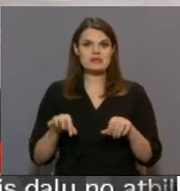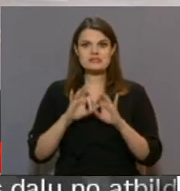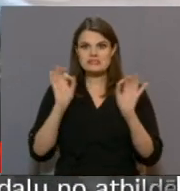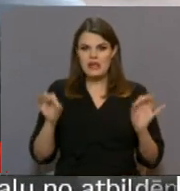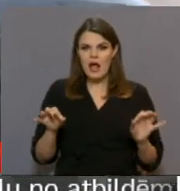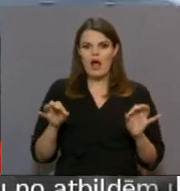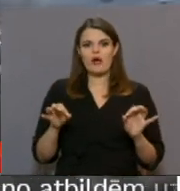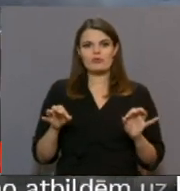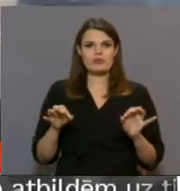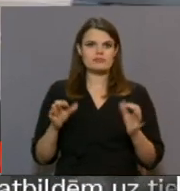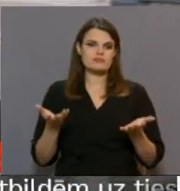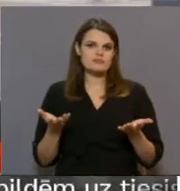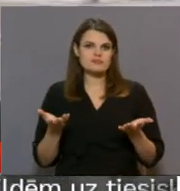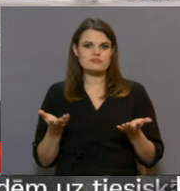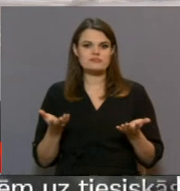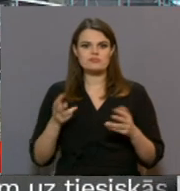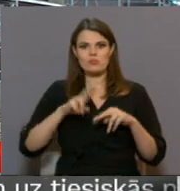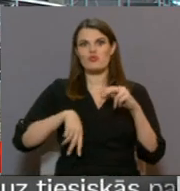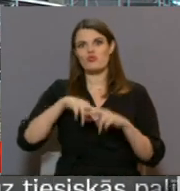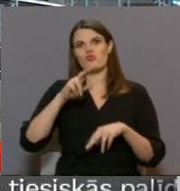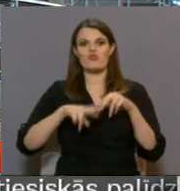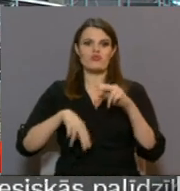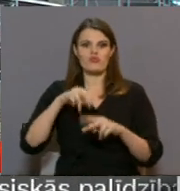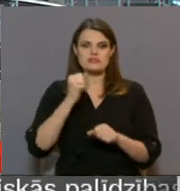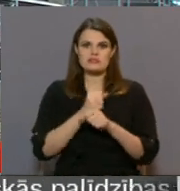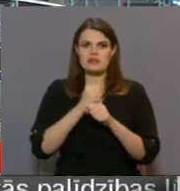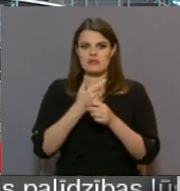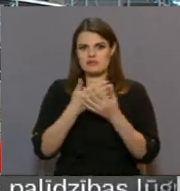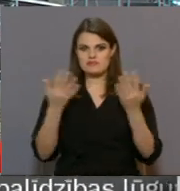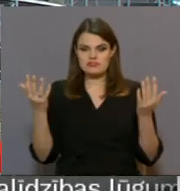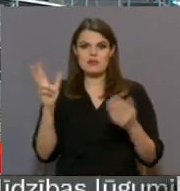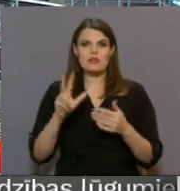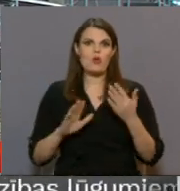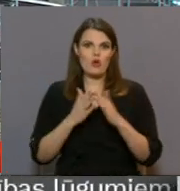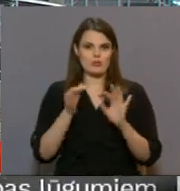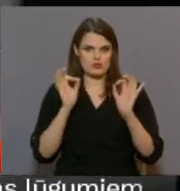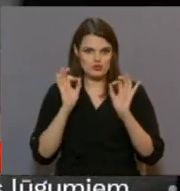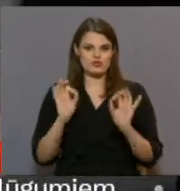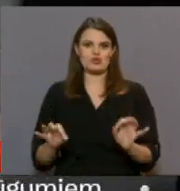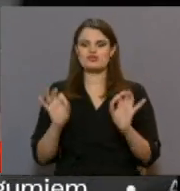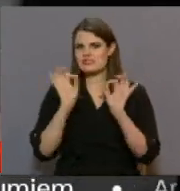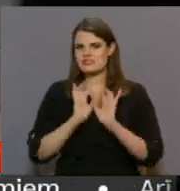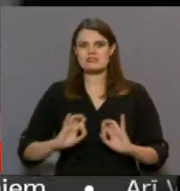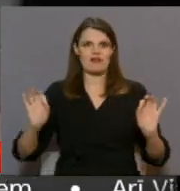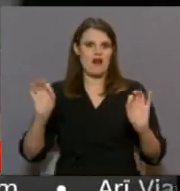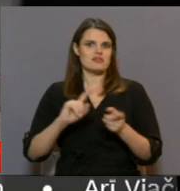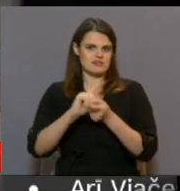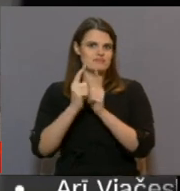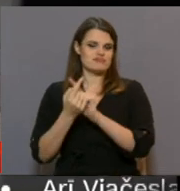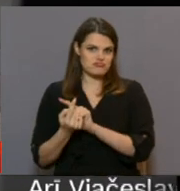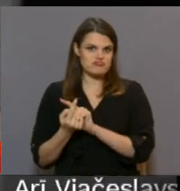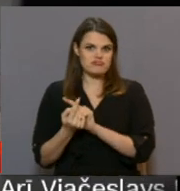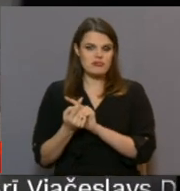sākās tikai tāda būvniecības darbi. Daugavpils ir tiešām skaistāks palicis gan